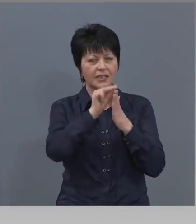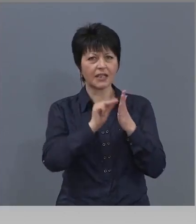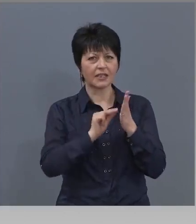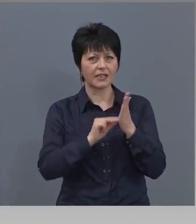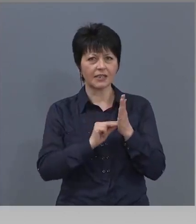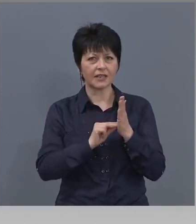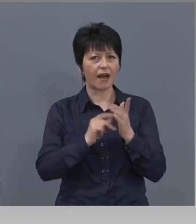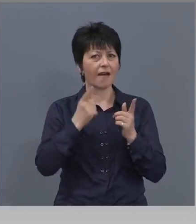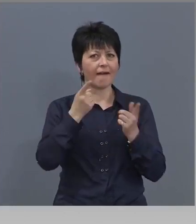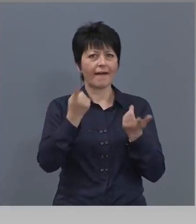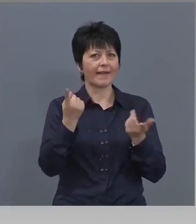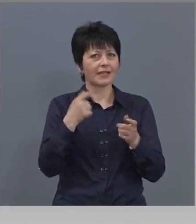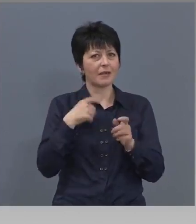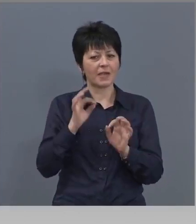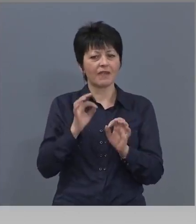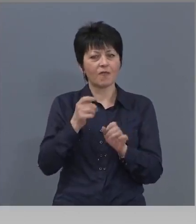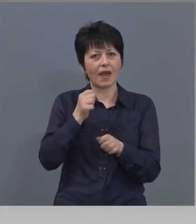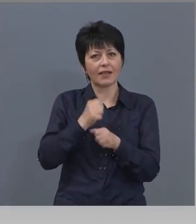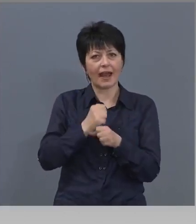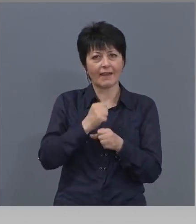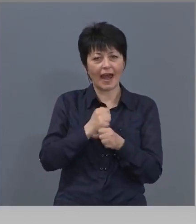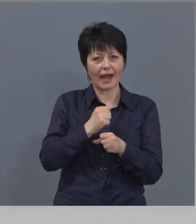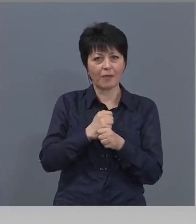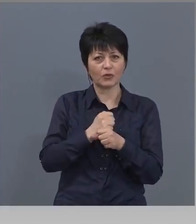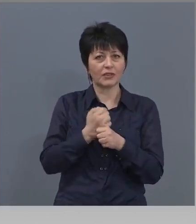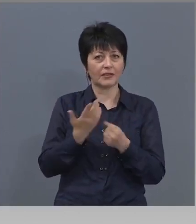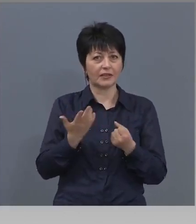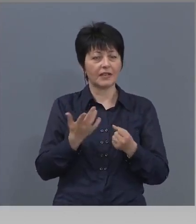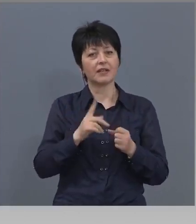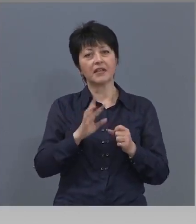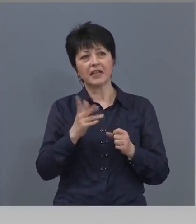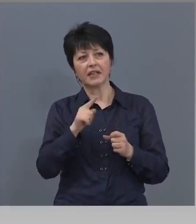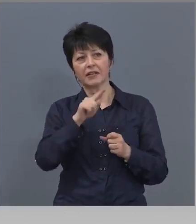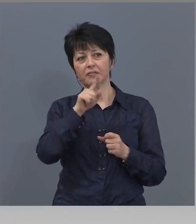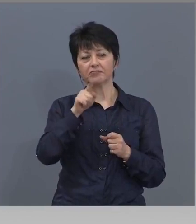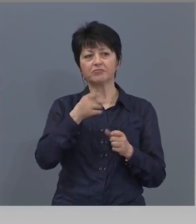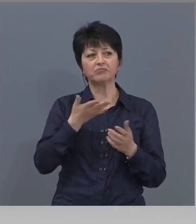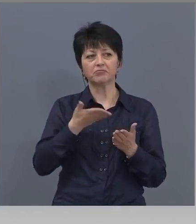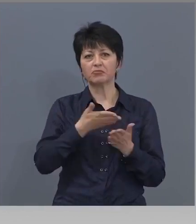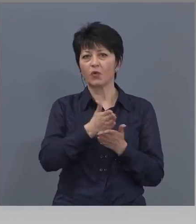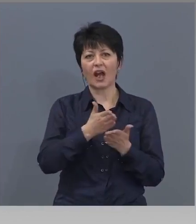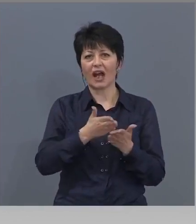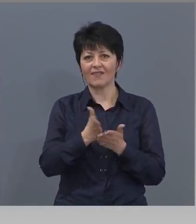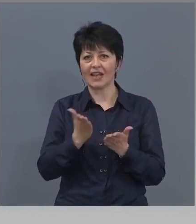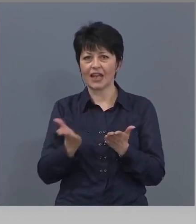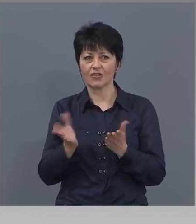били на КПП-та дежурани и евентуално там са заразени или пък става по всякакви начини?